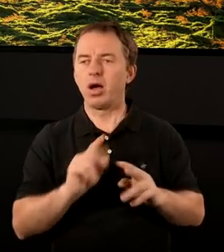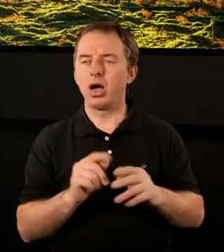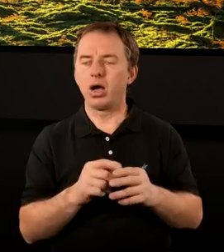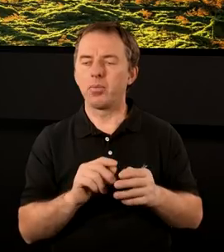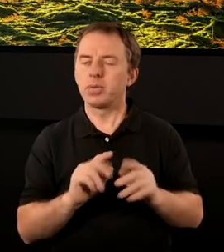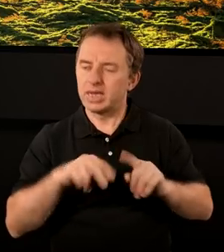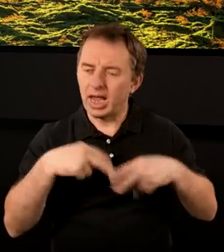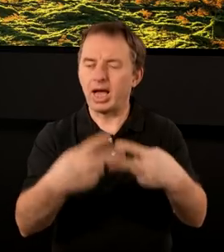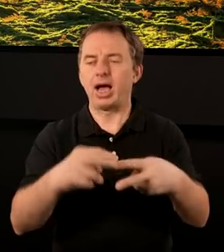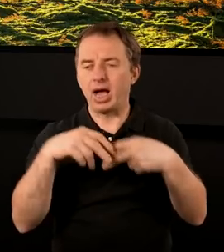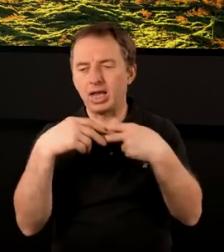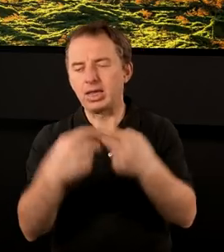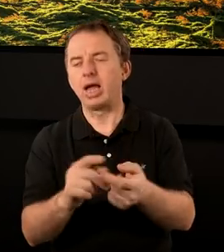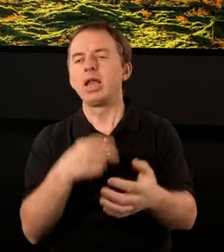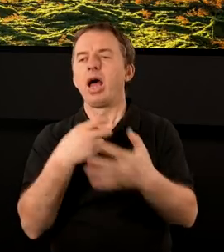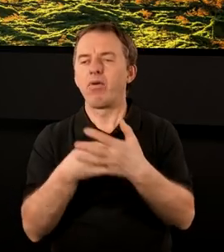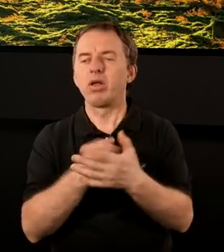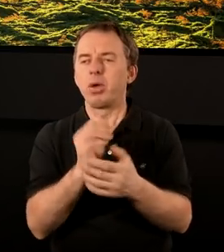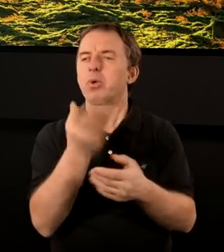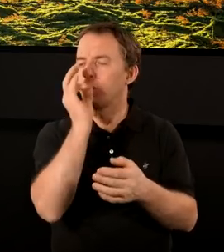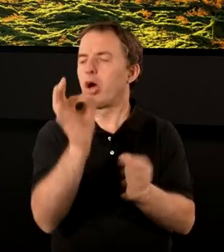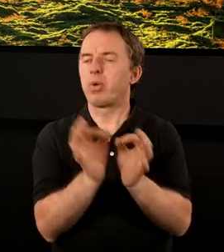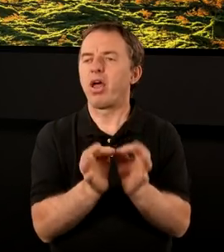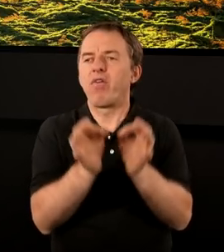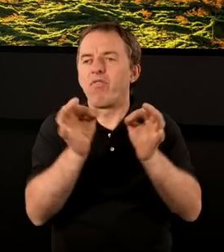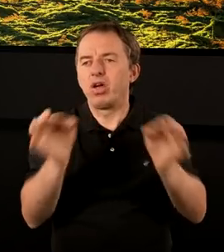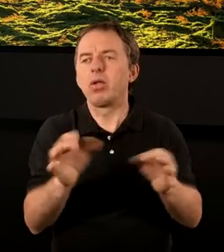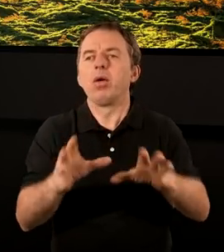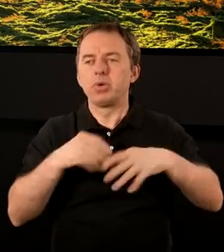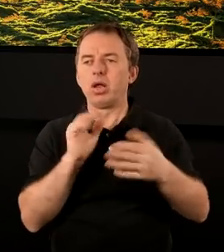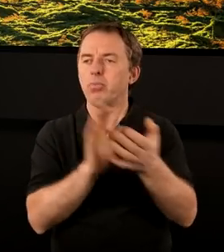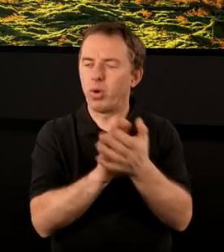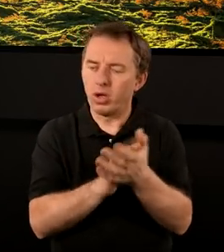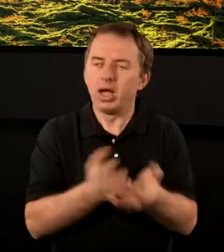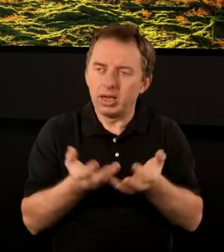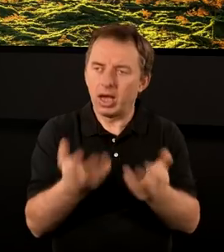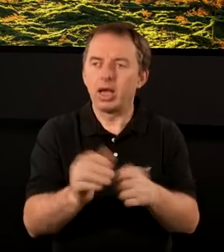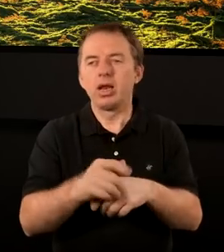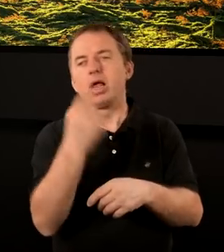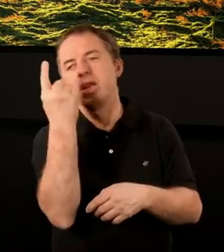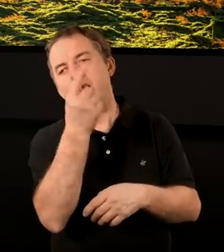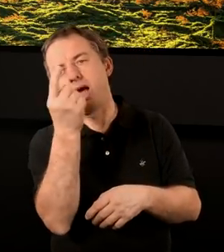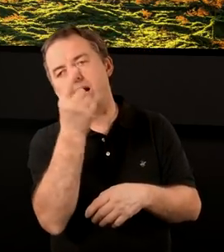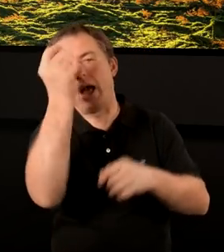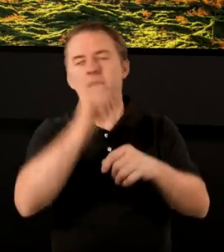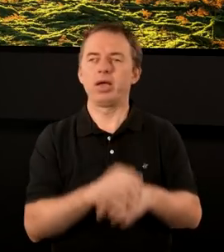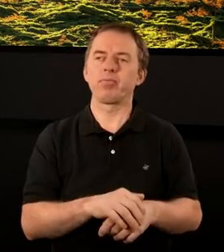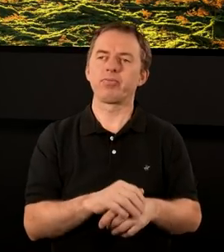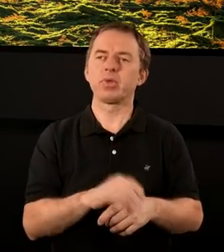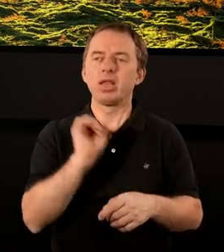przesłanie ma mieć bardzo praktyczny wymiar. Ludzie mają z tego korzystać. Czasami przyjąć pochwałę, czasami zachętę, czasami nagane.